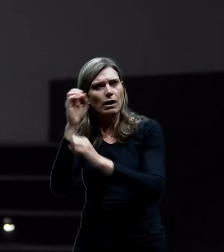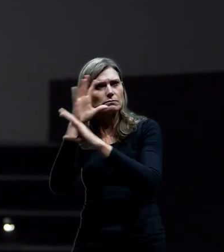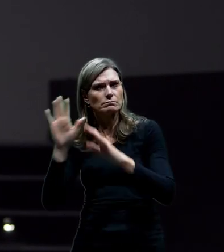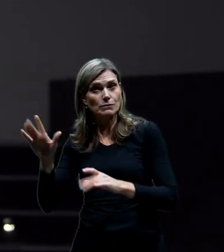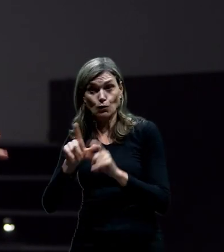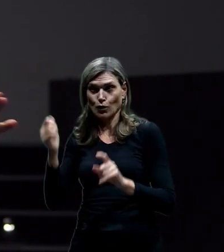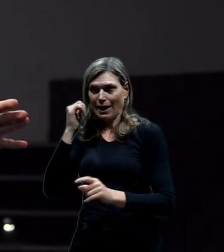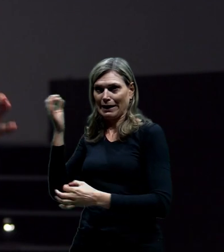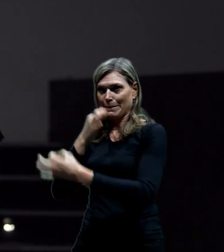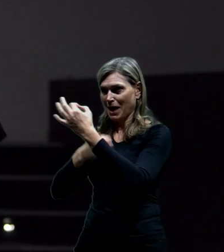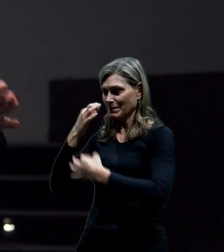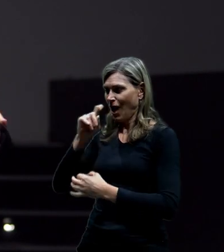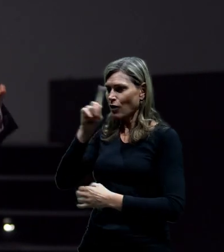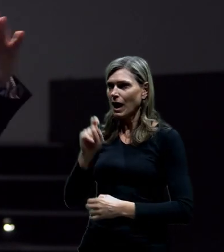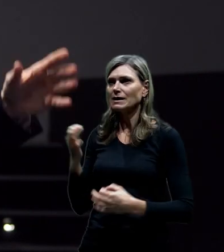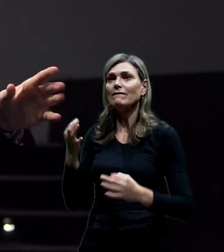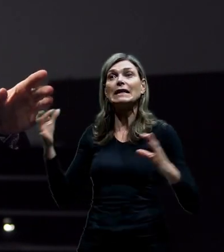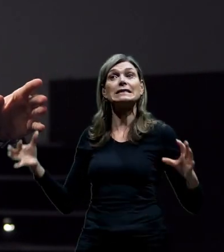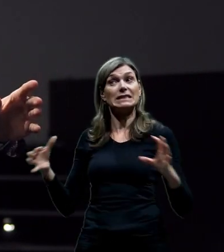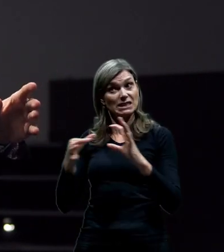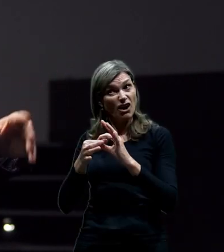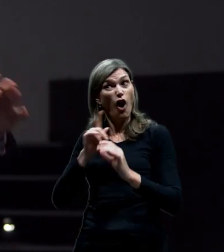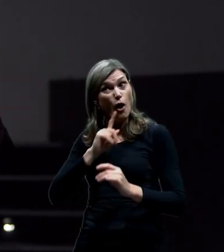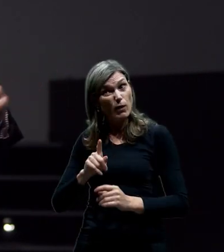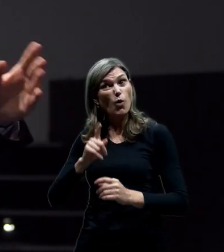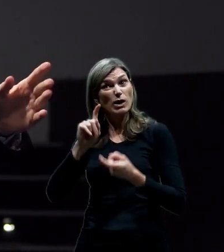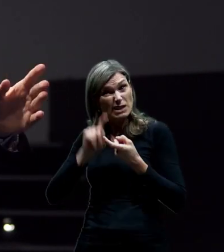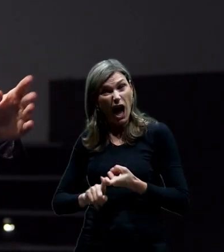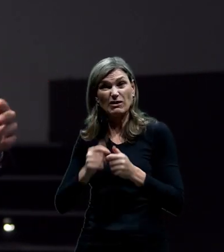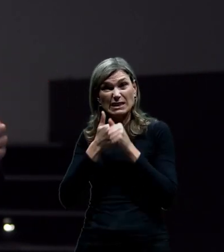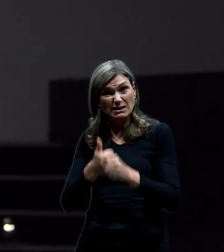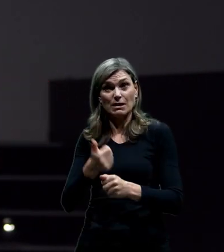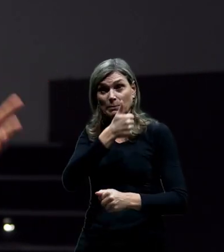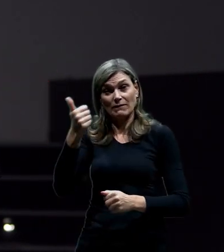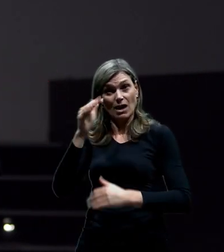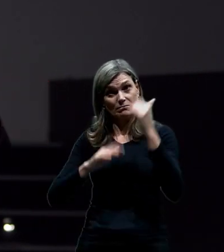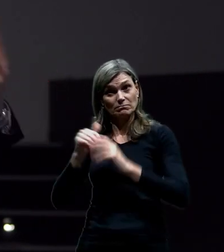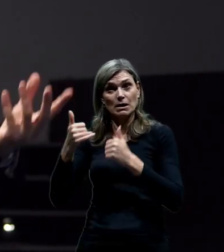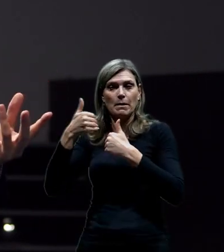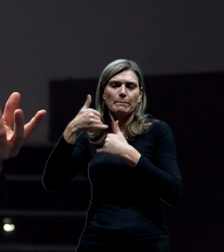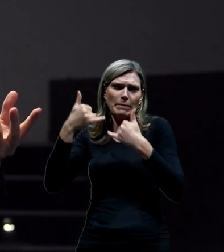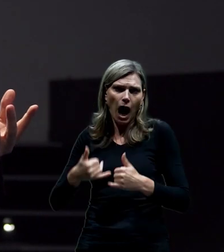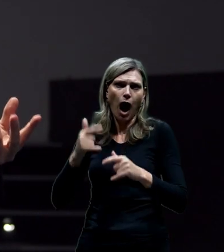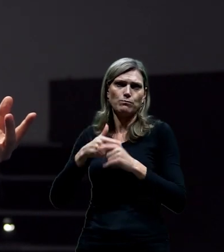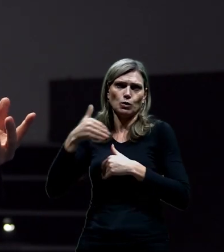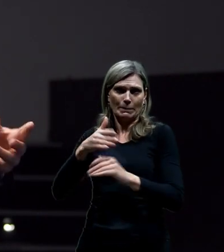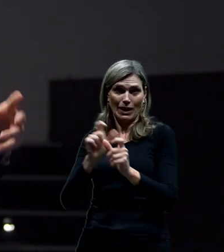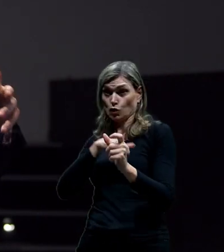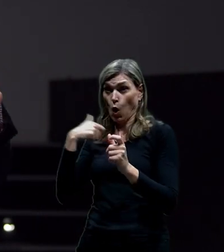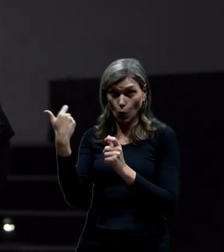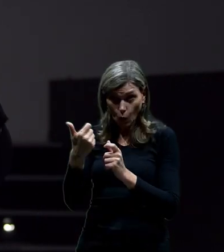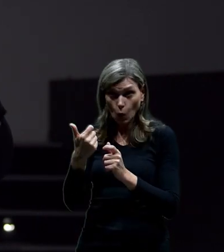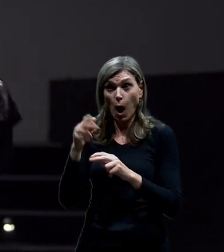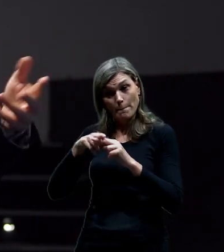otázky právě na to, jak je to s tou závislostí na dostavbě okruhu městského a pražského, a také na tom, proč to nejde udělat za provozu. Abych teďka